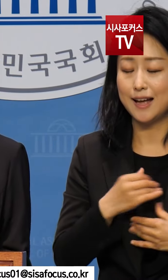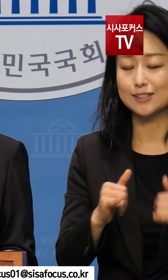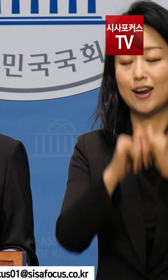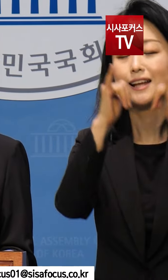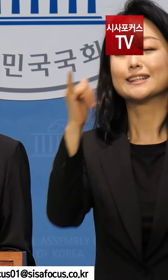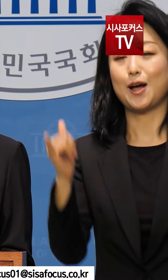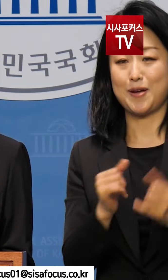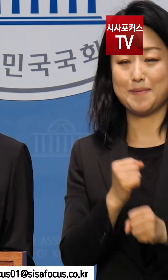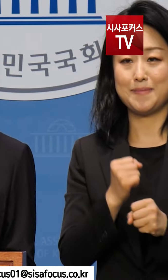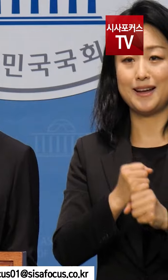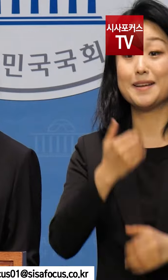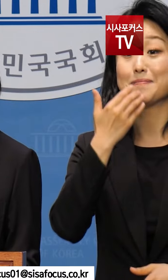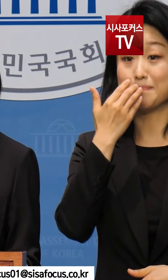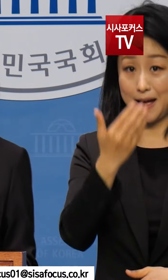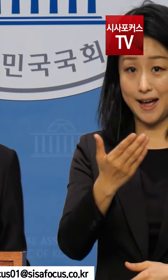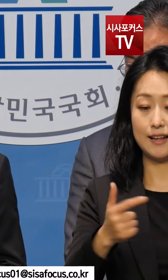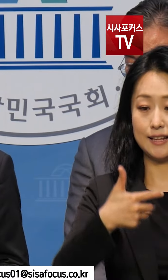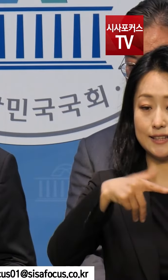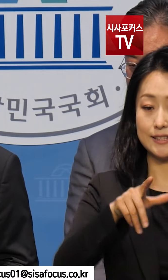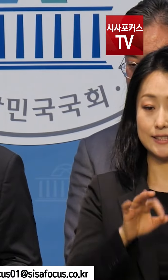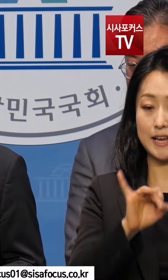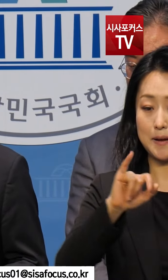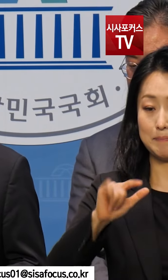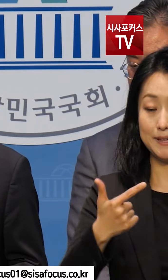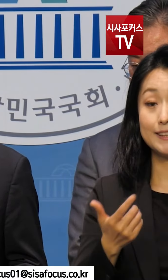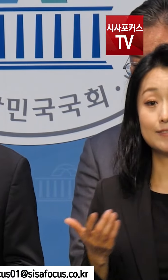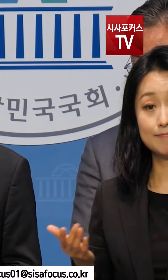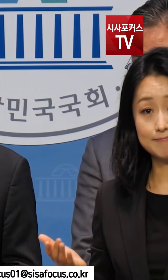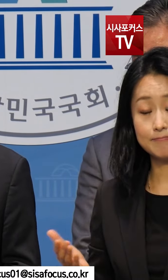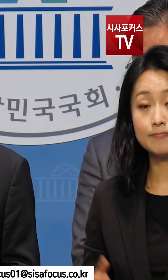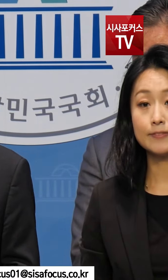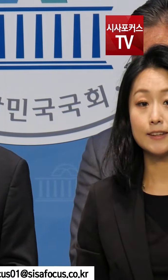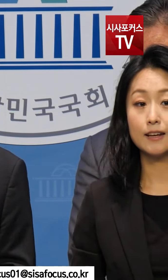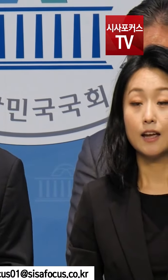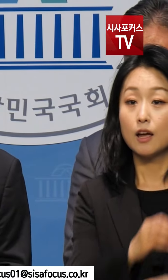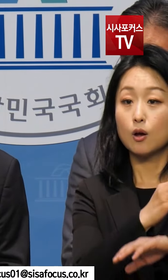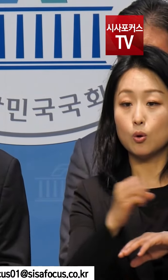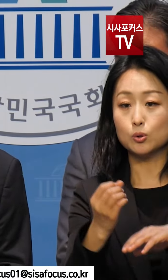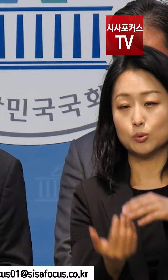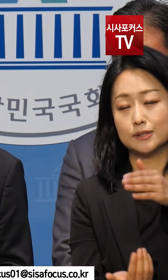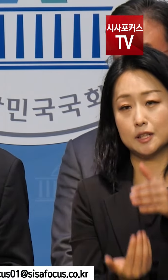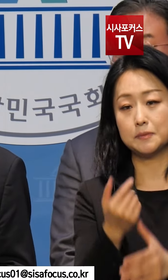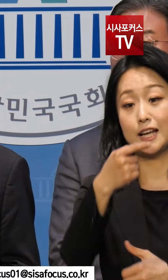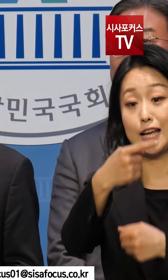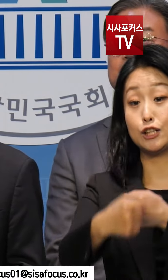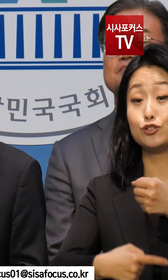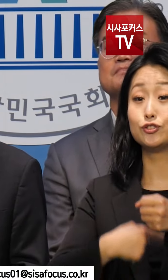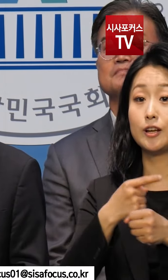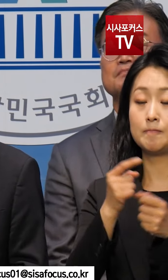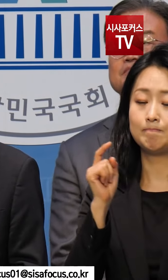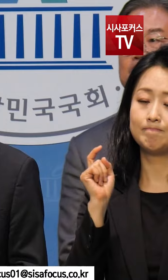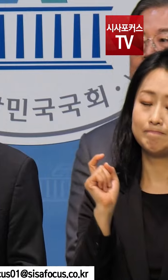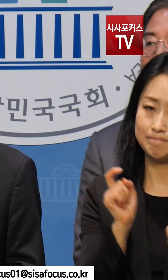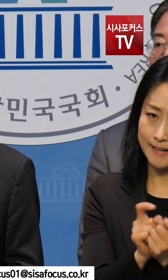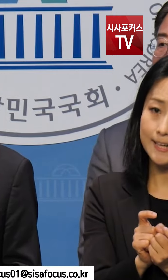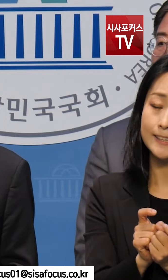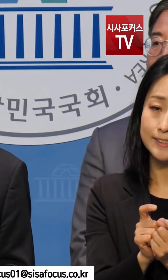나아가겠습니다. 감사합니다. 오송지하차도 참사 일주기를 맞이하면서도